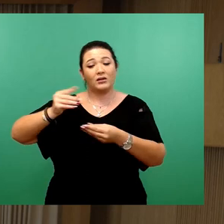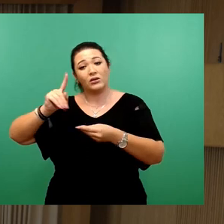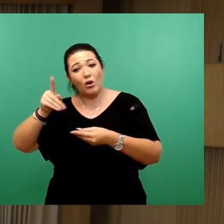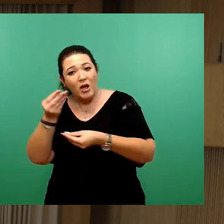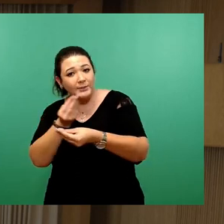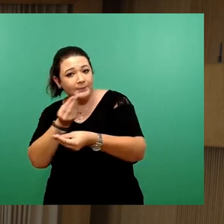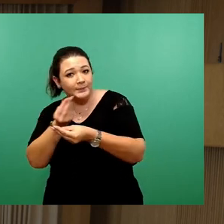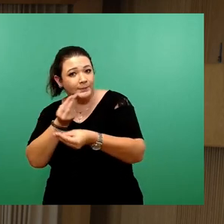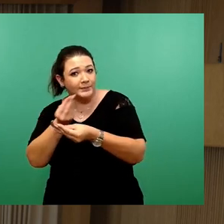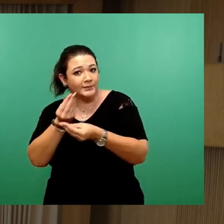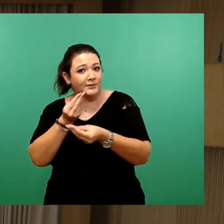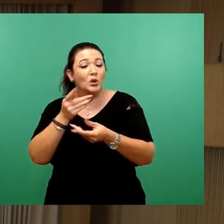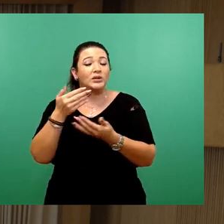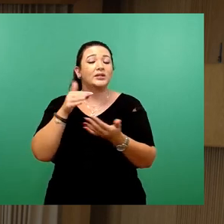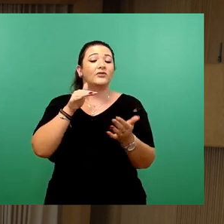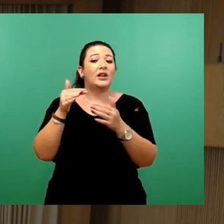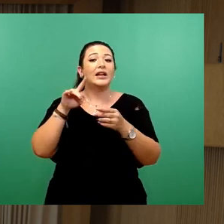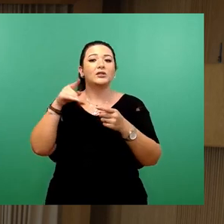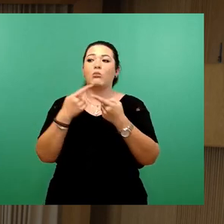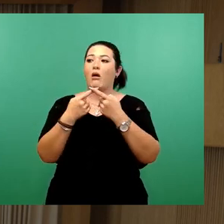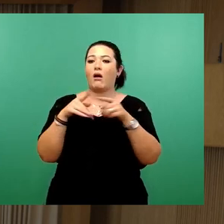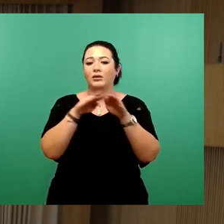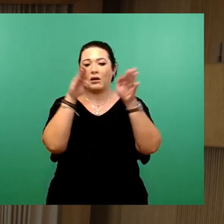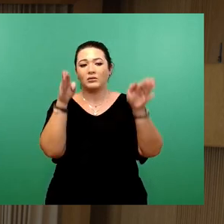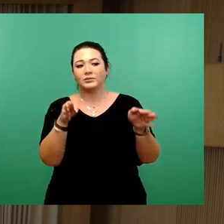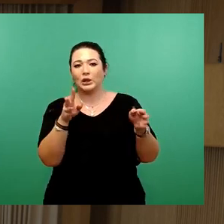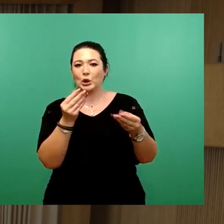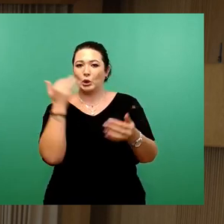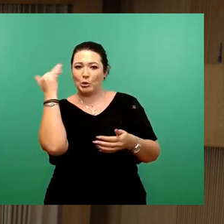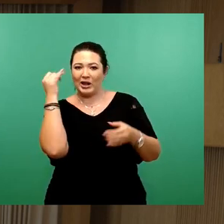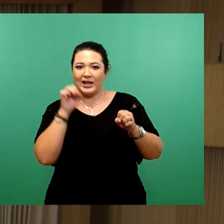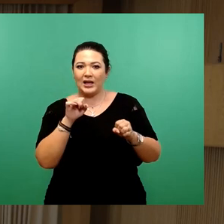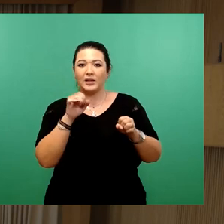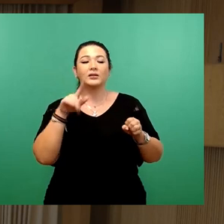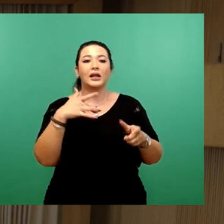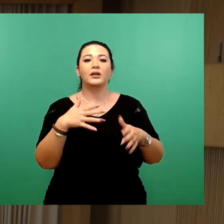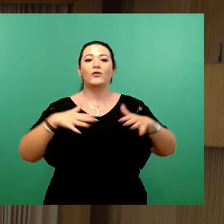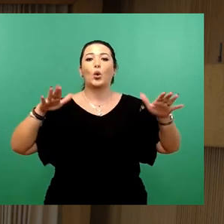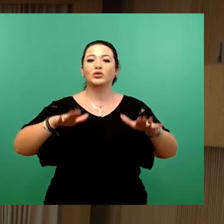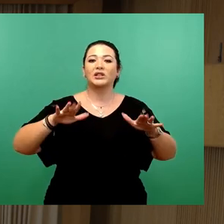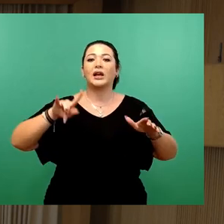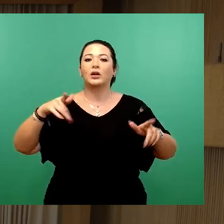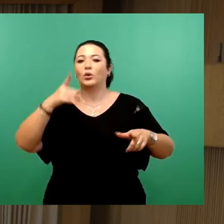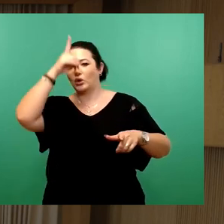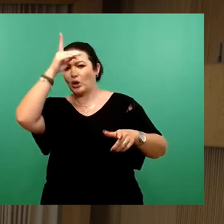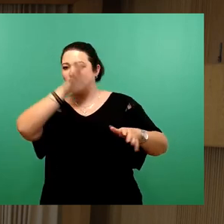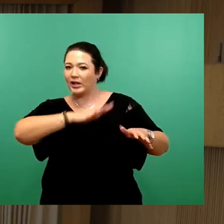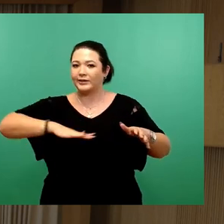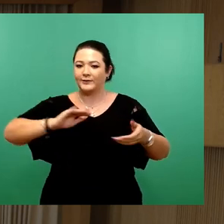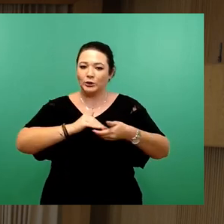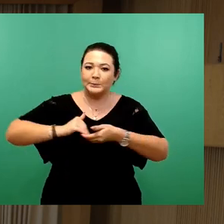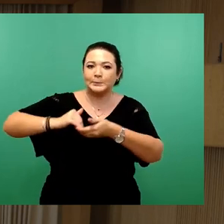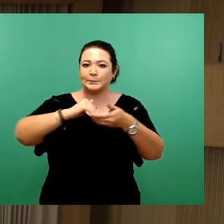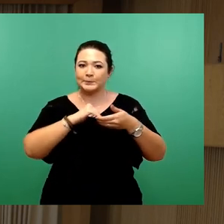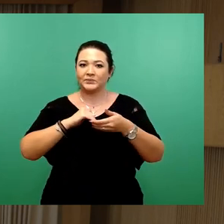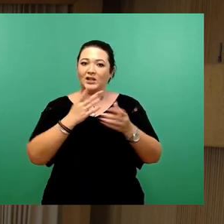Einrichtung zu diskutieren, die die Versöhnung zwischen Großbritannien und Deutschland symbolisieren kann und dann eben nicht mehr so verwahrlost ist.